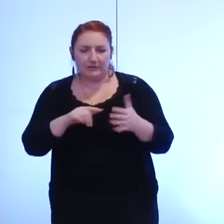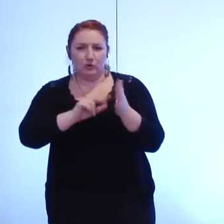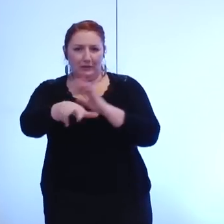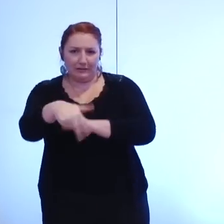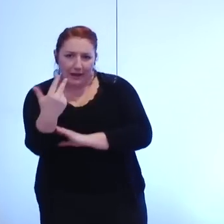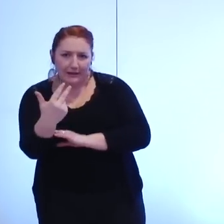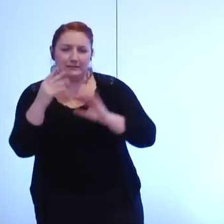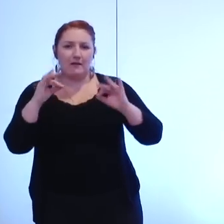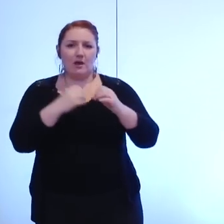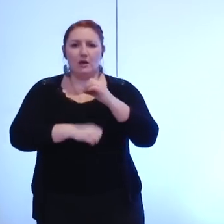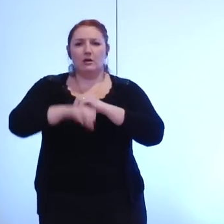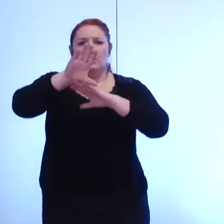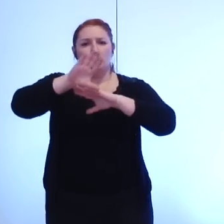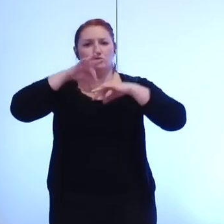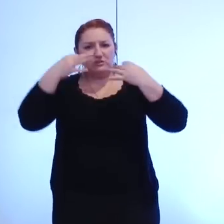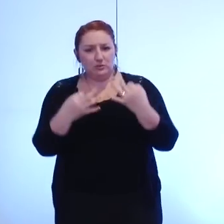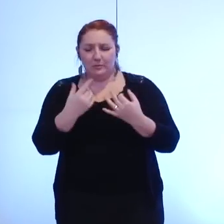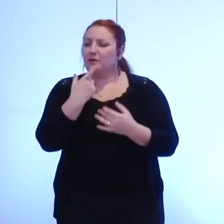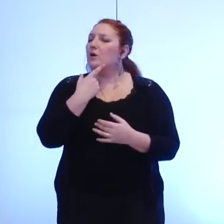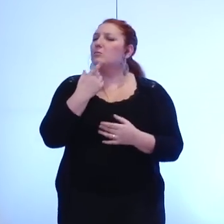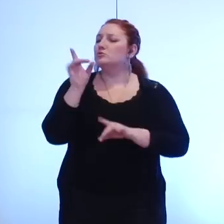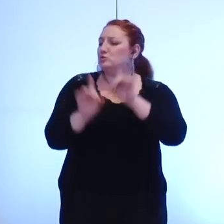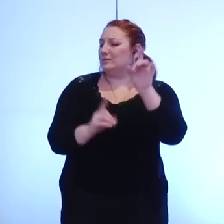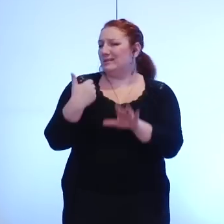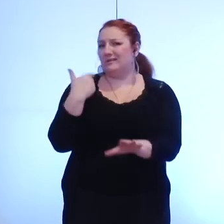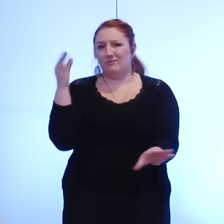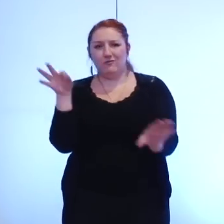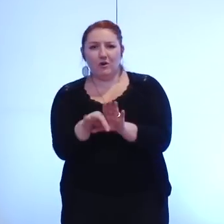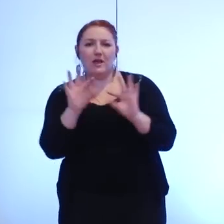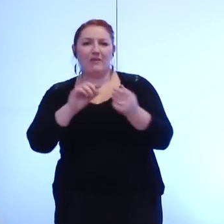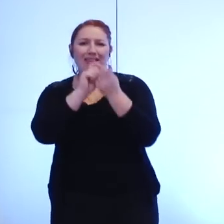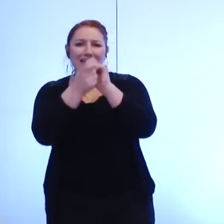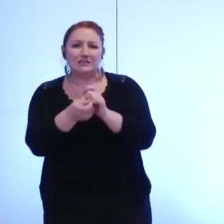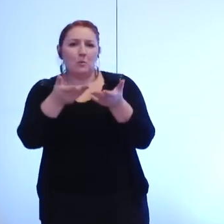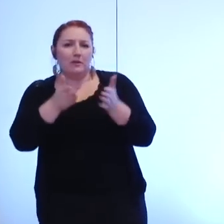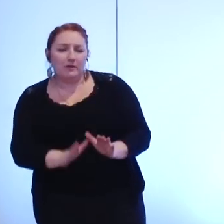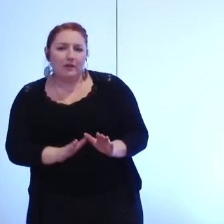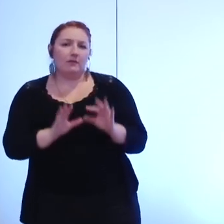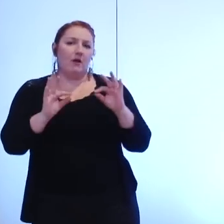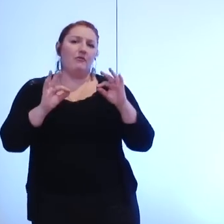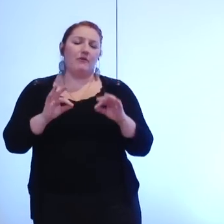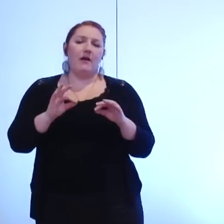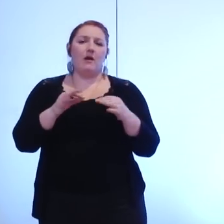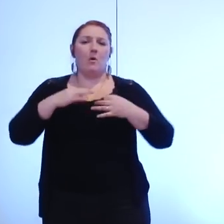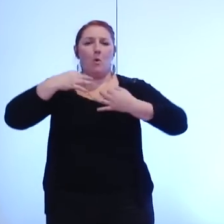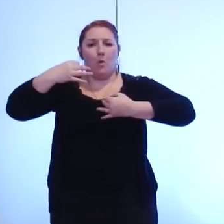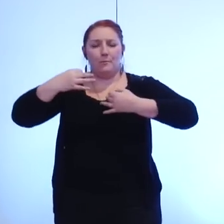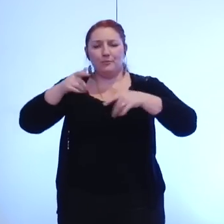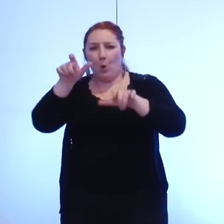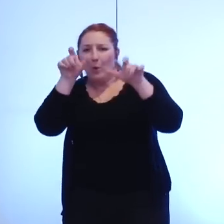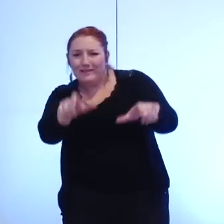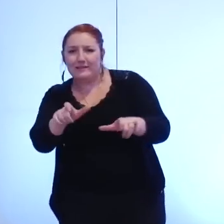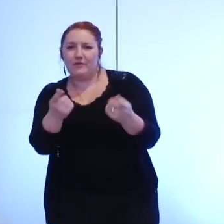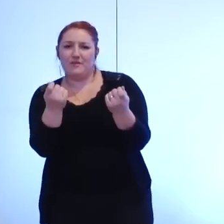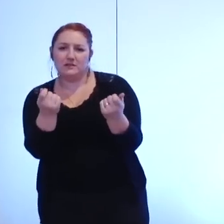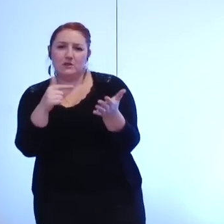en juillet, sur les décisions modificatives, sur la présentation de l'audit financier 2004-2013,